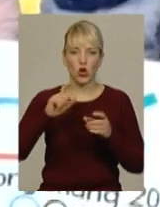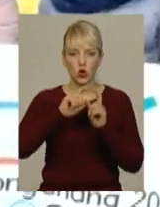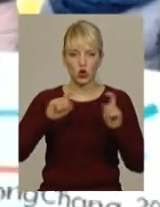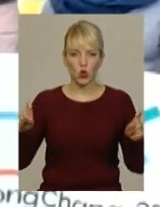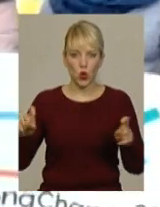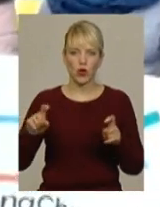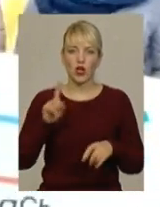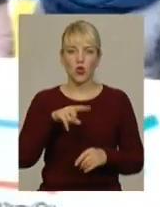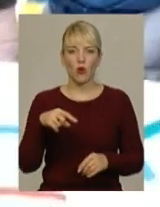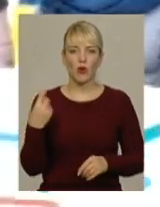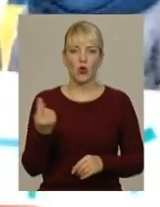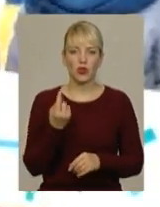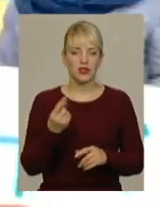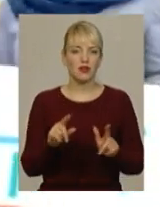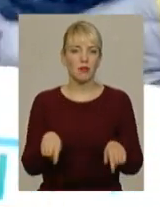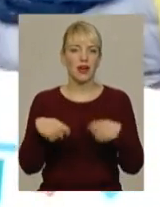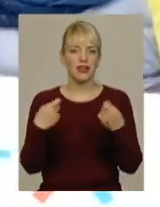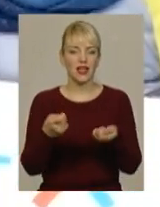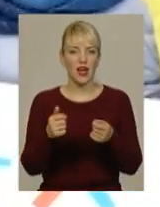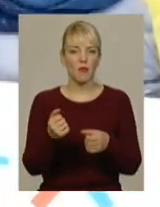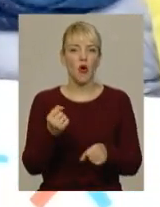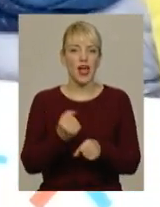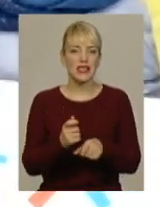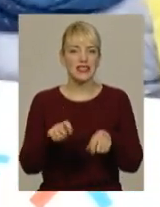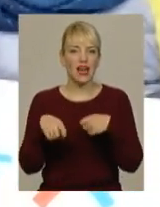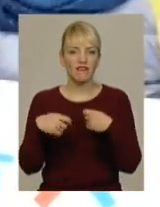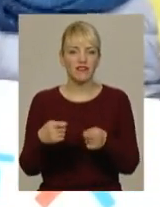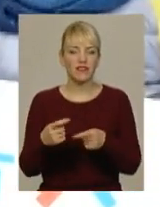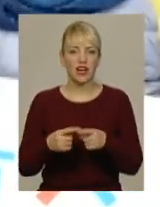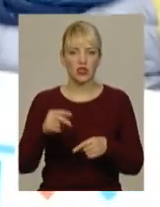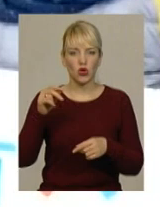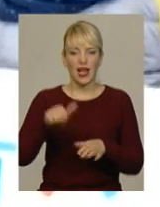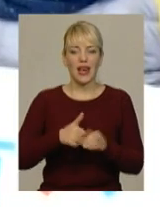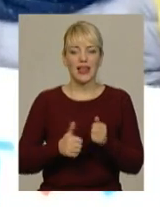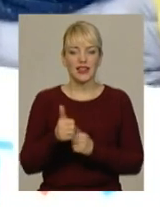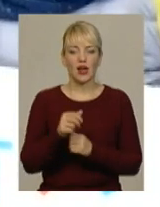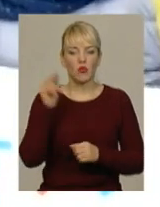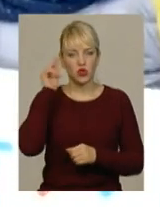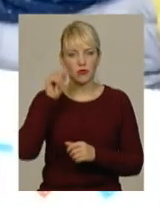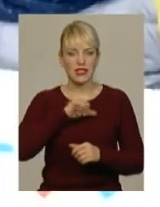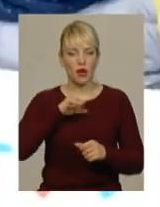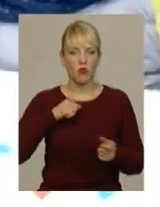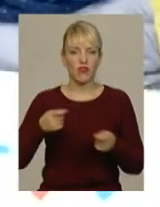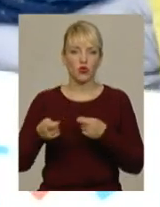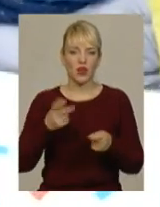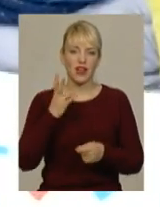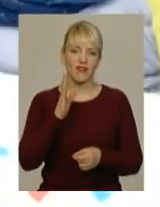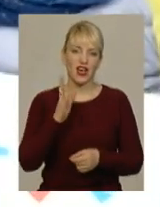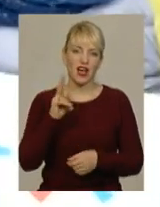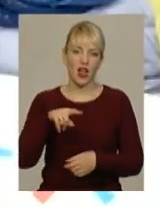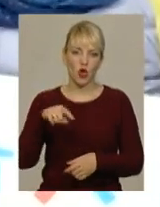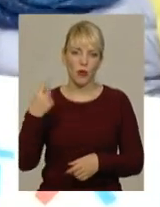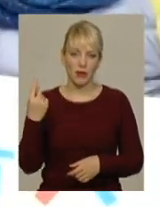ступенів, номер один, передаємо естафету лідерам учніського самоврядування НВК номер 5, лідерам